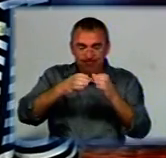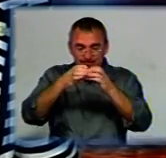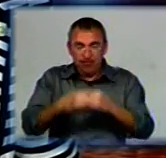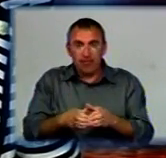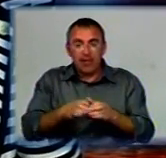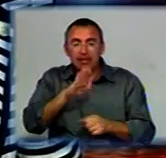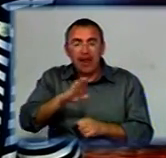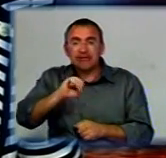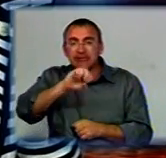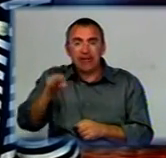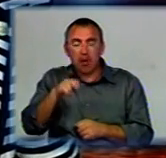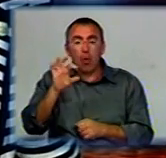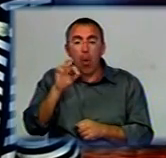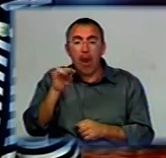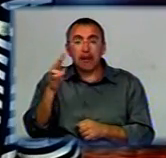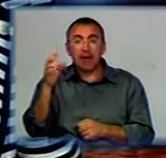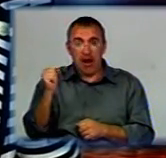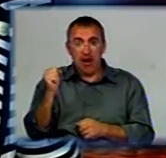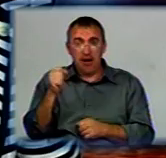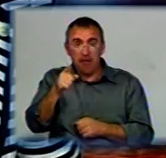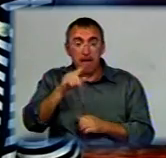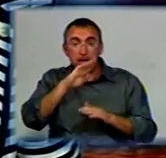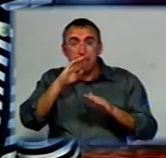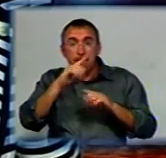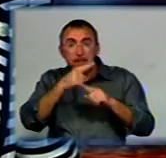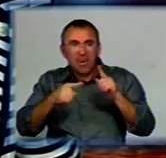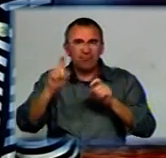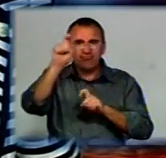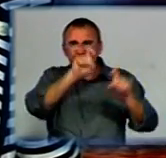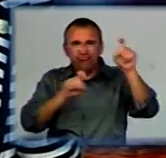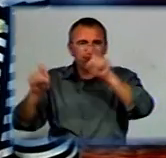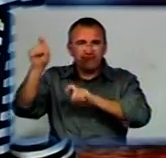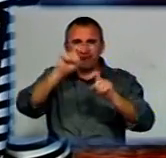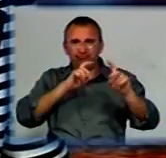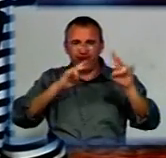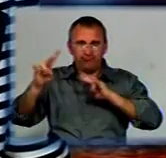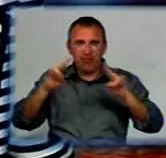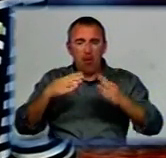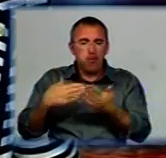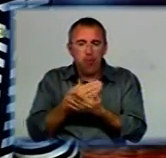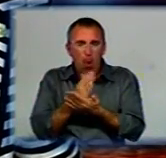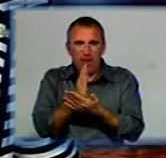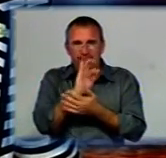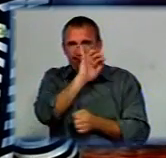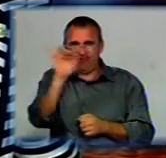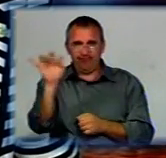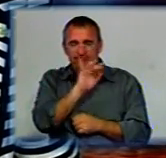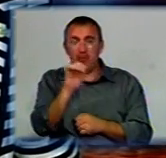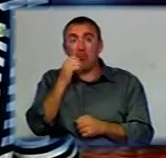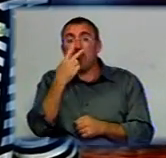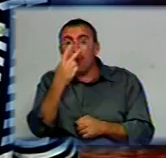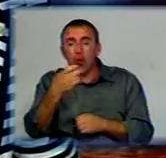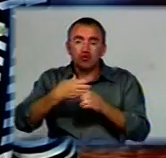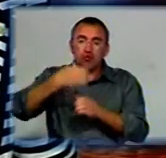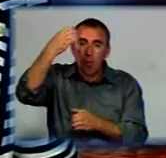Оленка. Любителі ж епістолярного жанру півміста розмалювали чорною фарбою. Написи політичного змісту можна було побачити на